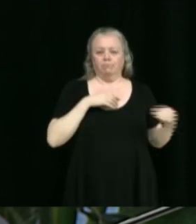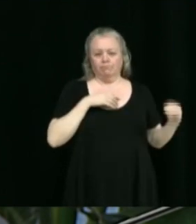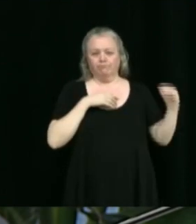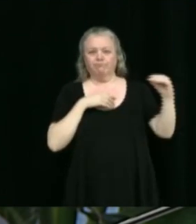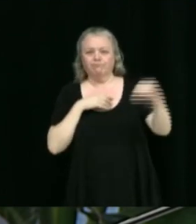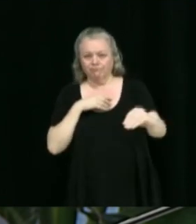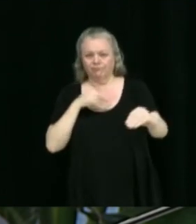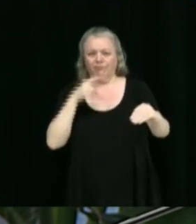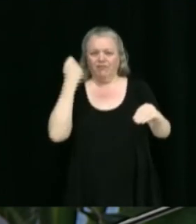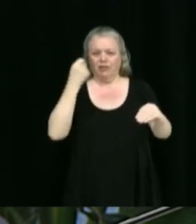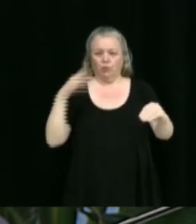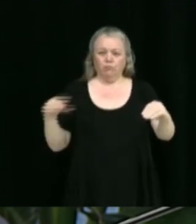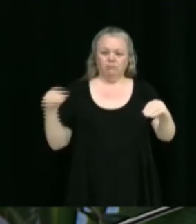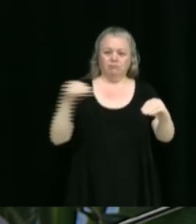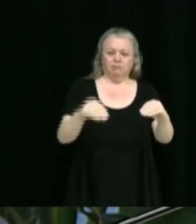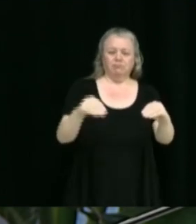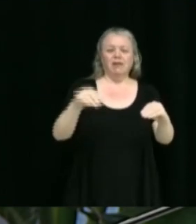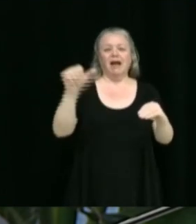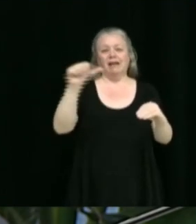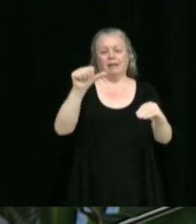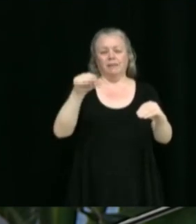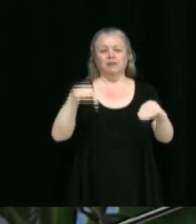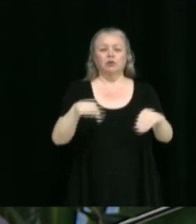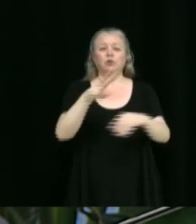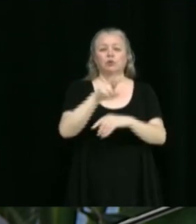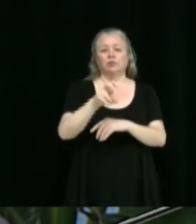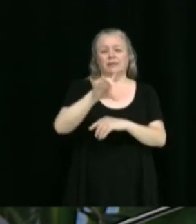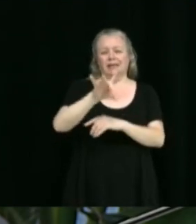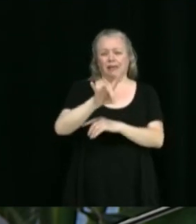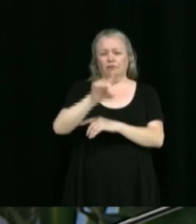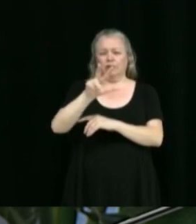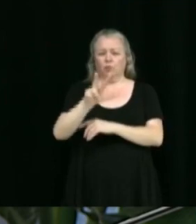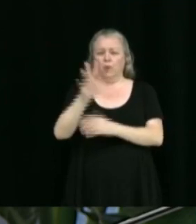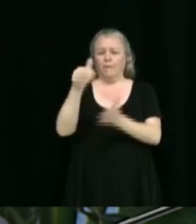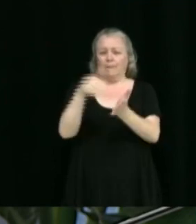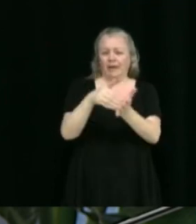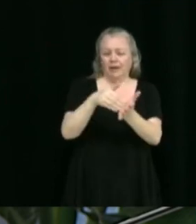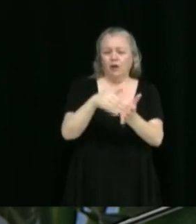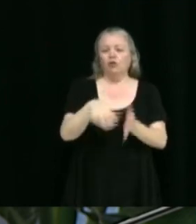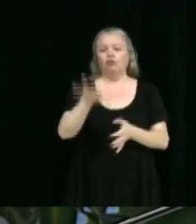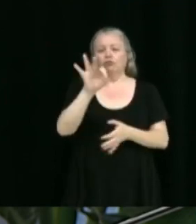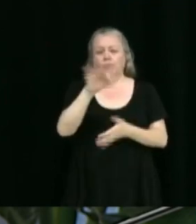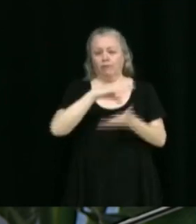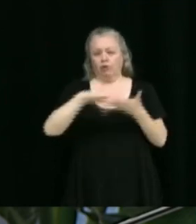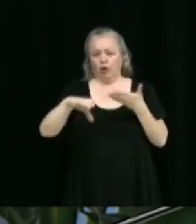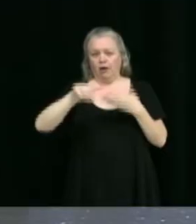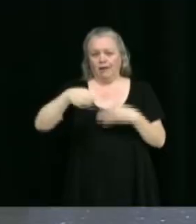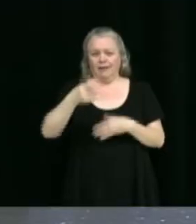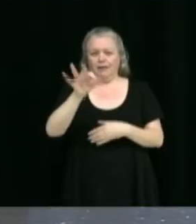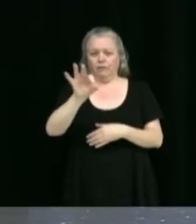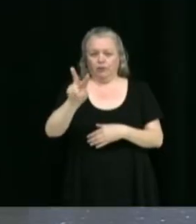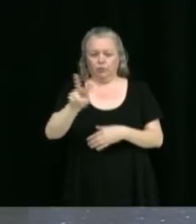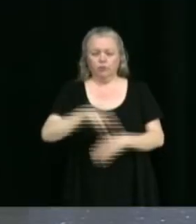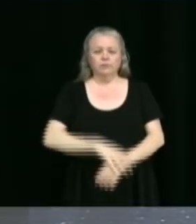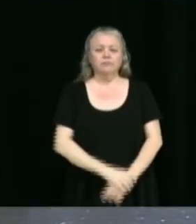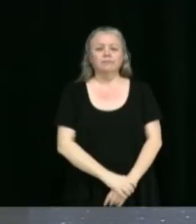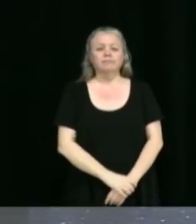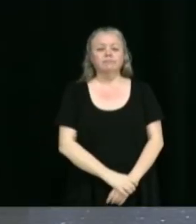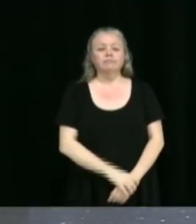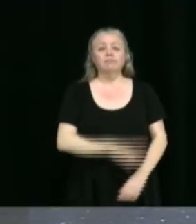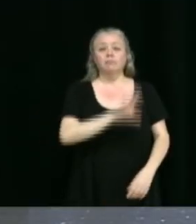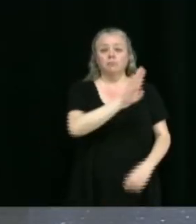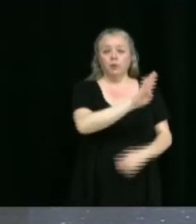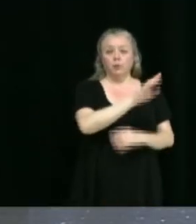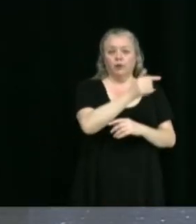MRC d'Artabasca pour un montant de 283 099,92 $. Benoît